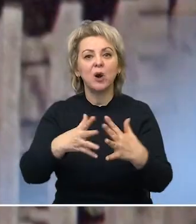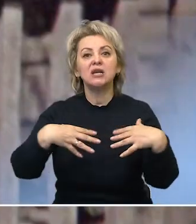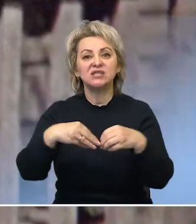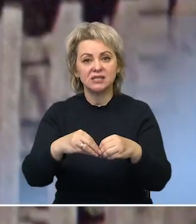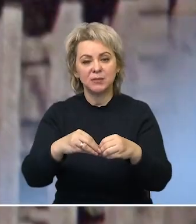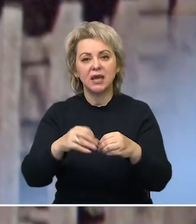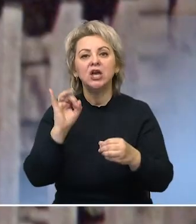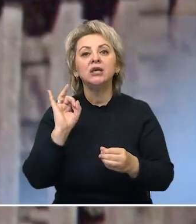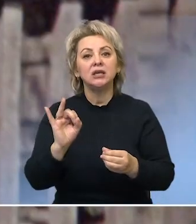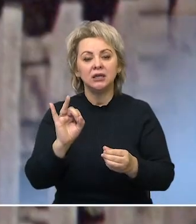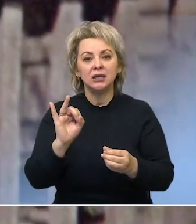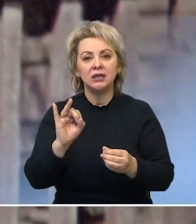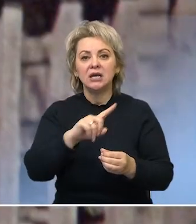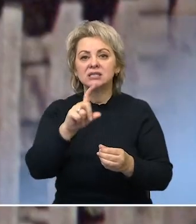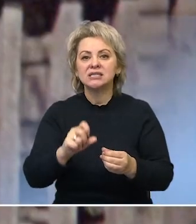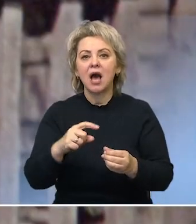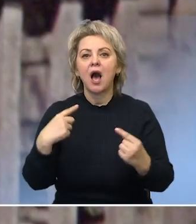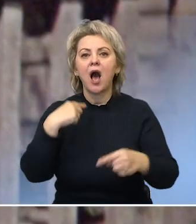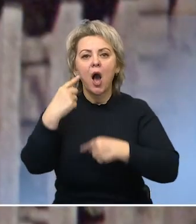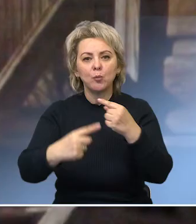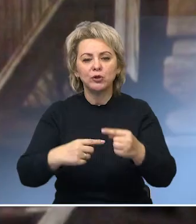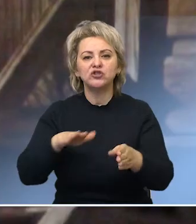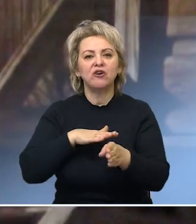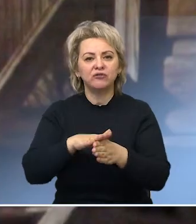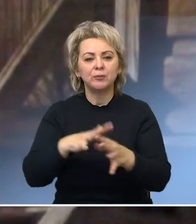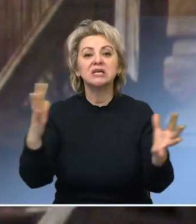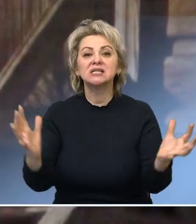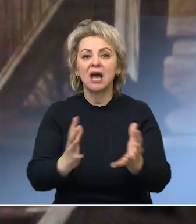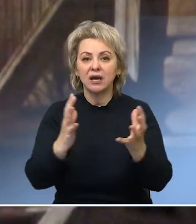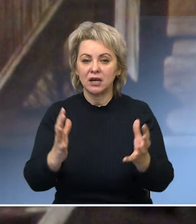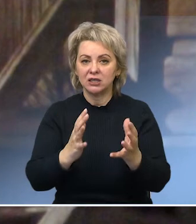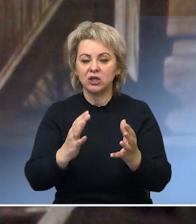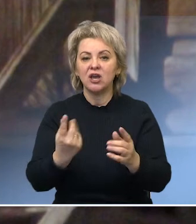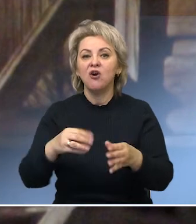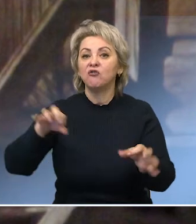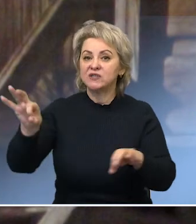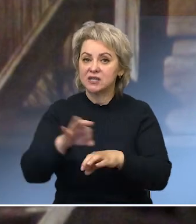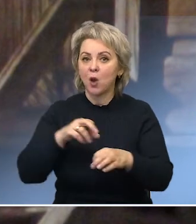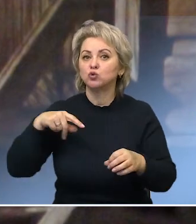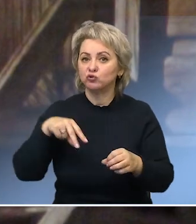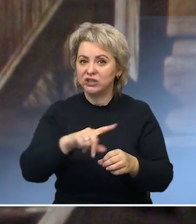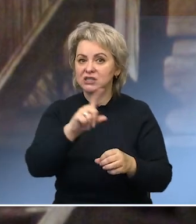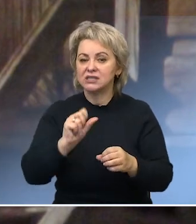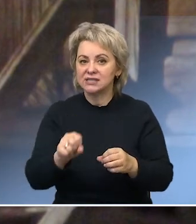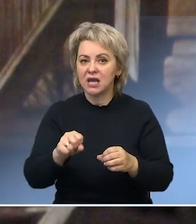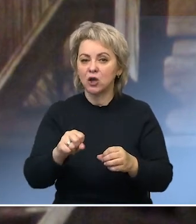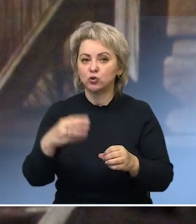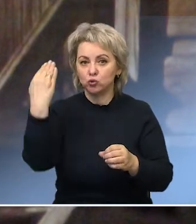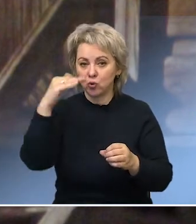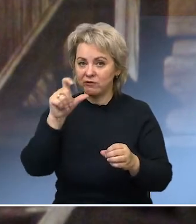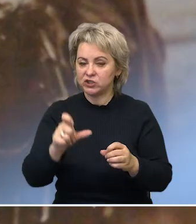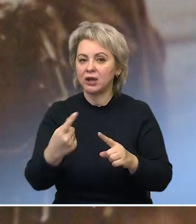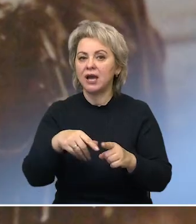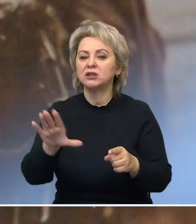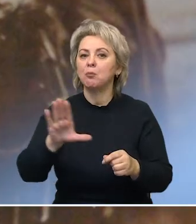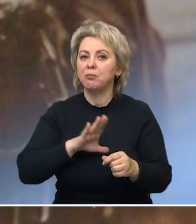за обычаи, традиции, за сохранение. Выйти замуж за инородца – это было позором.